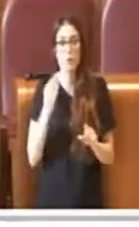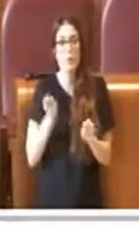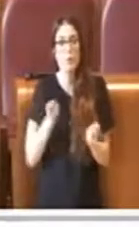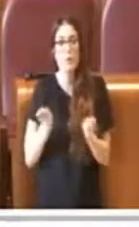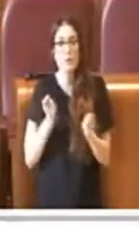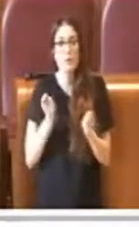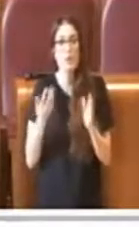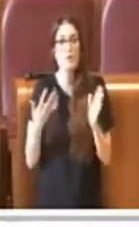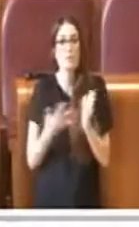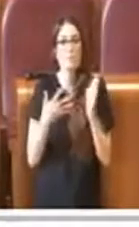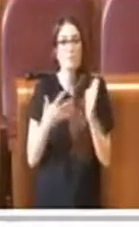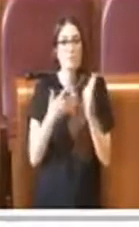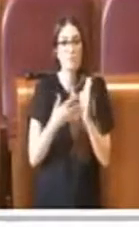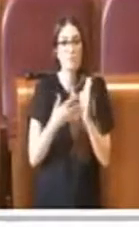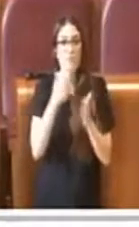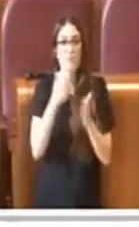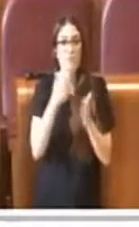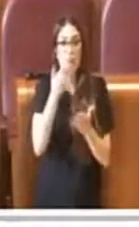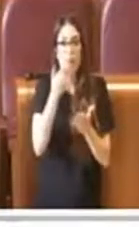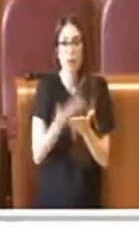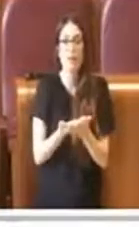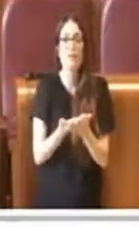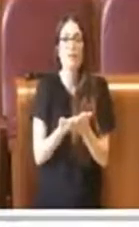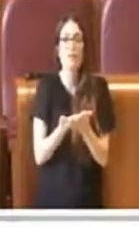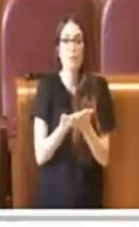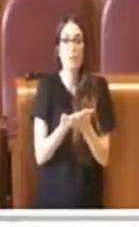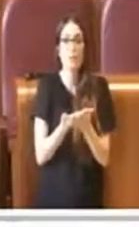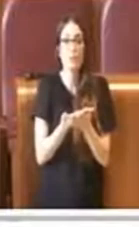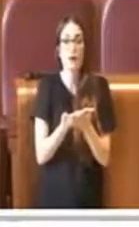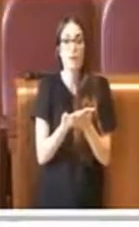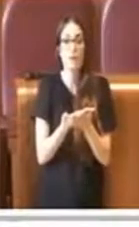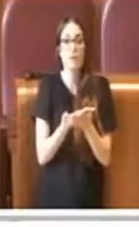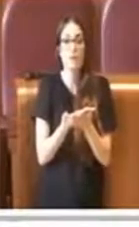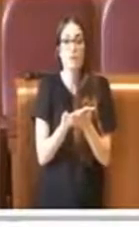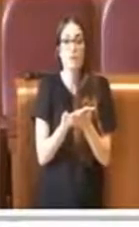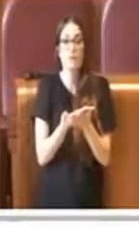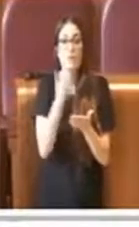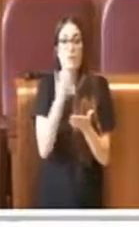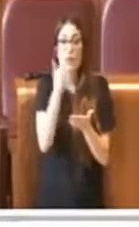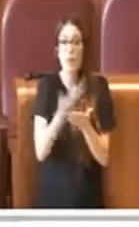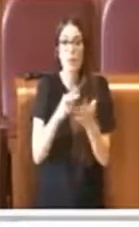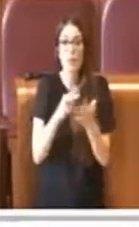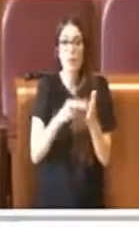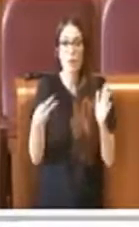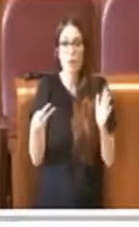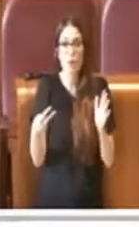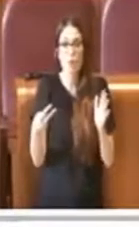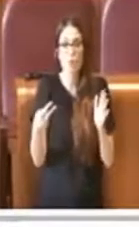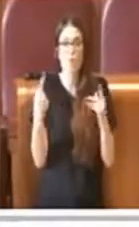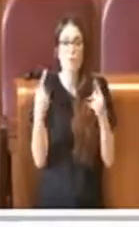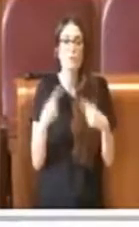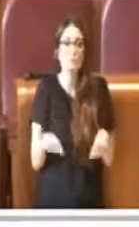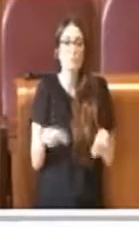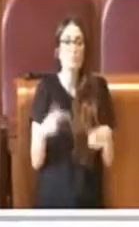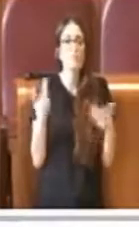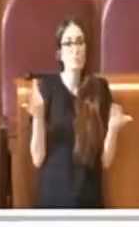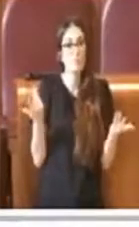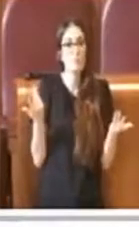che ha delle difficoltà ad adeguarsi su quelle che sono le tecnologie, per cui